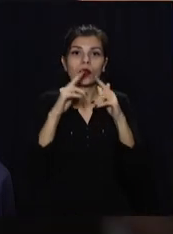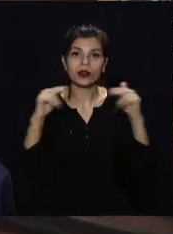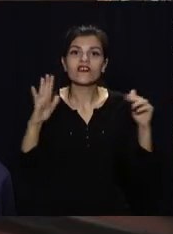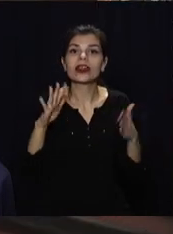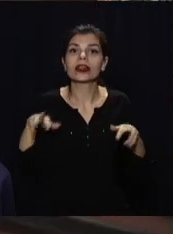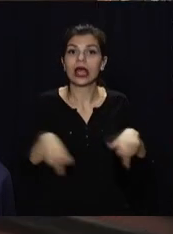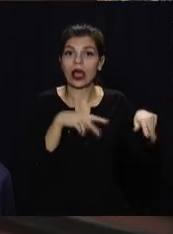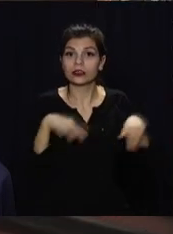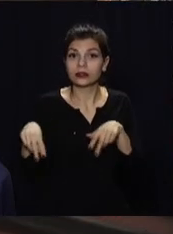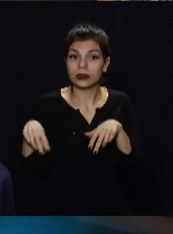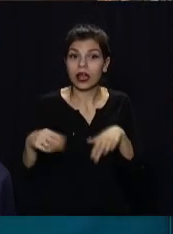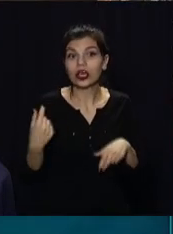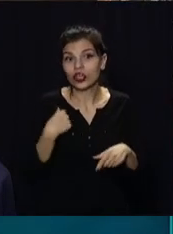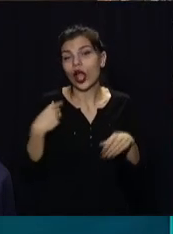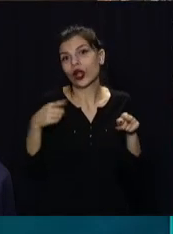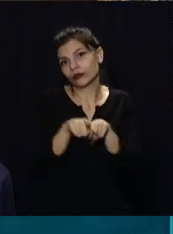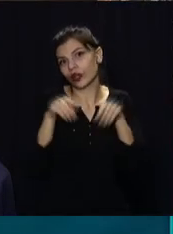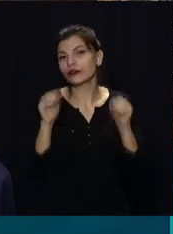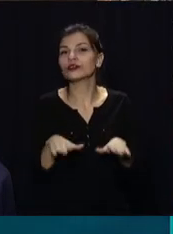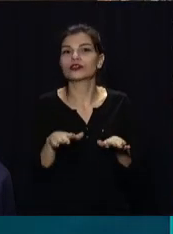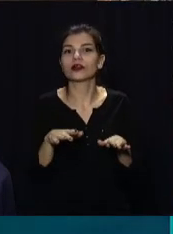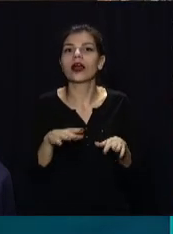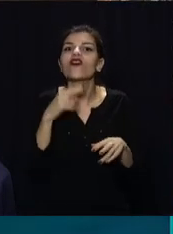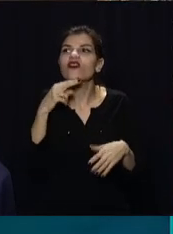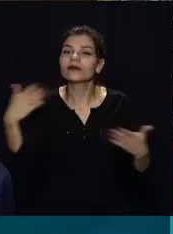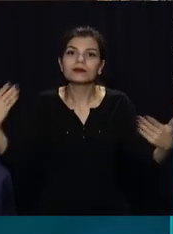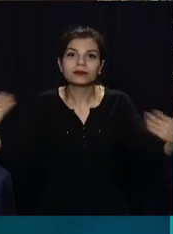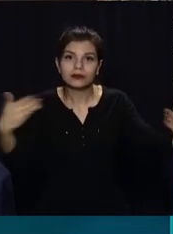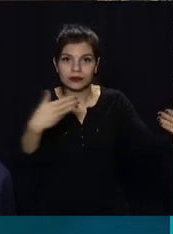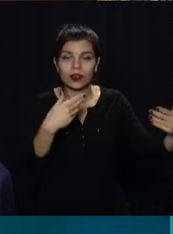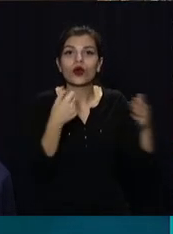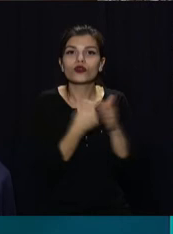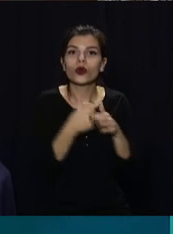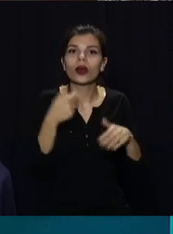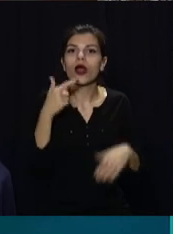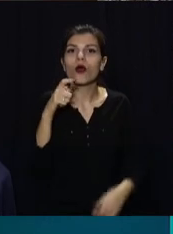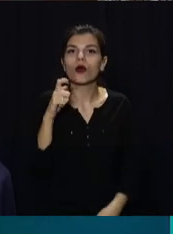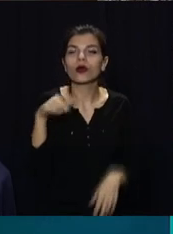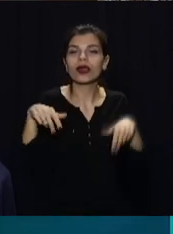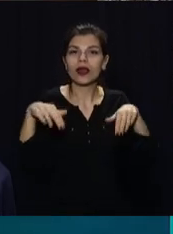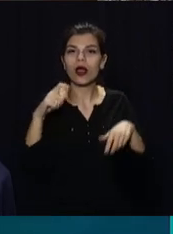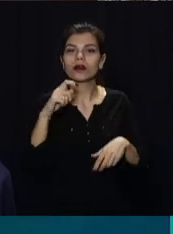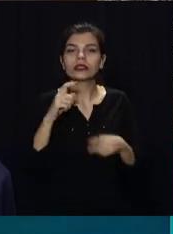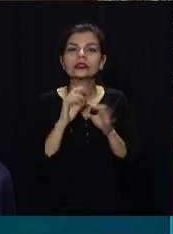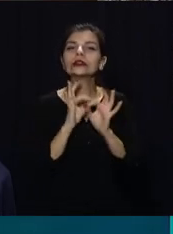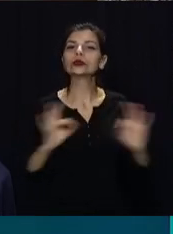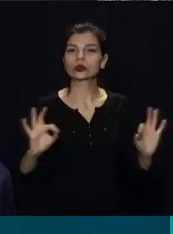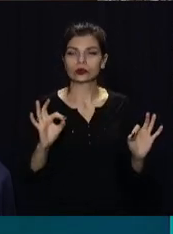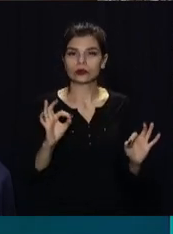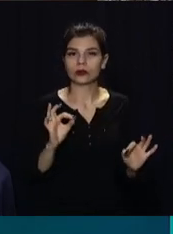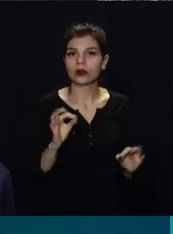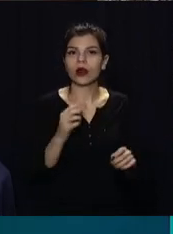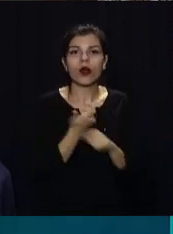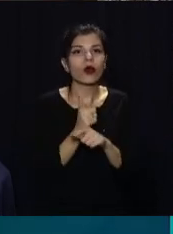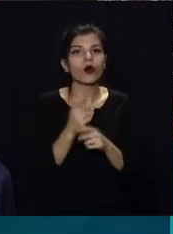танцях». Я вирішила таким чином привернути увагу до хореографії, як до мистецтва, яке дуже виразне